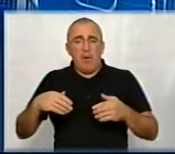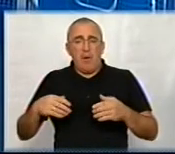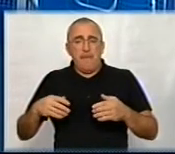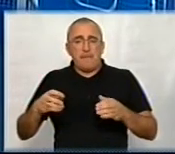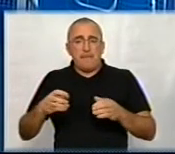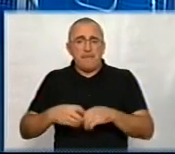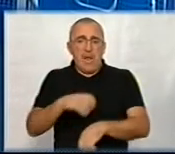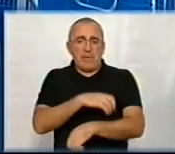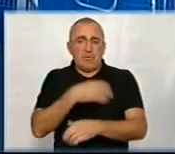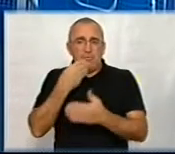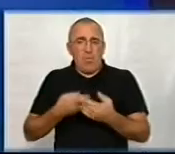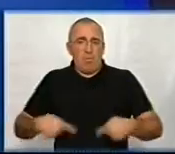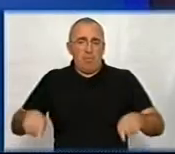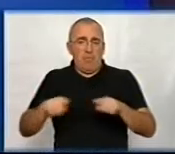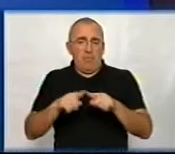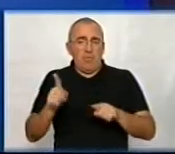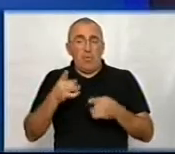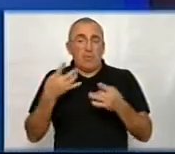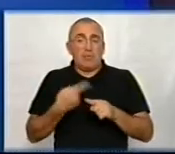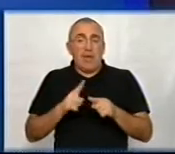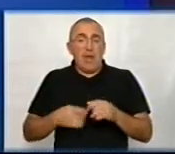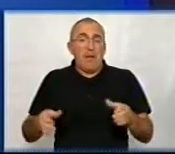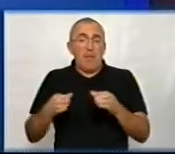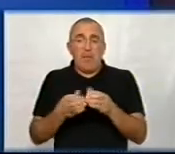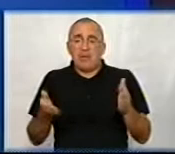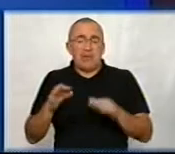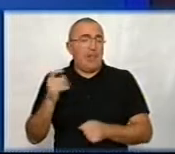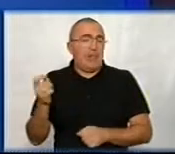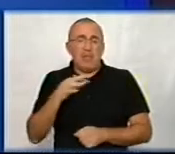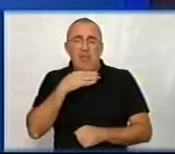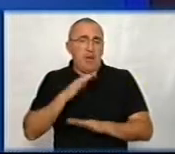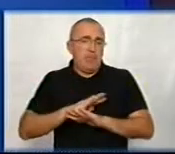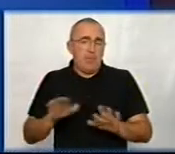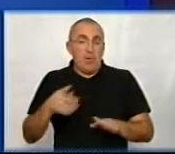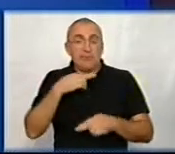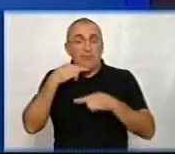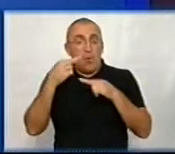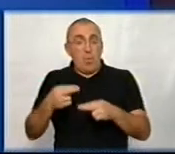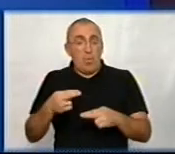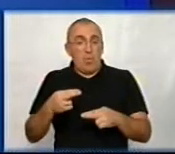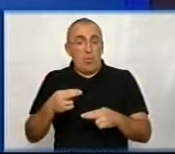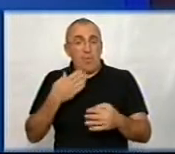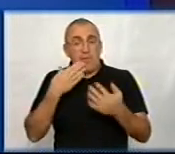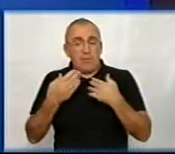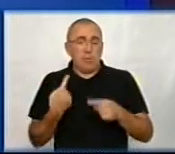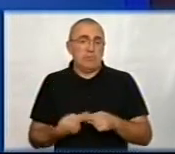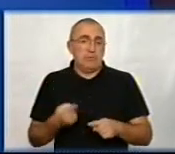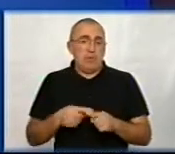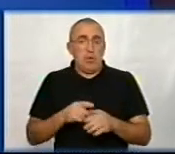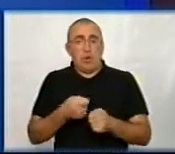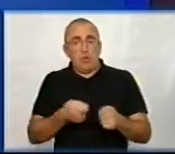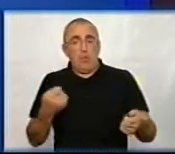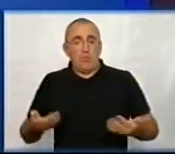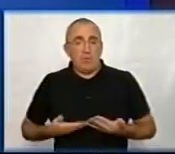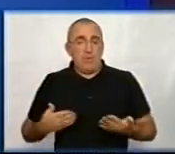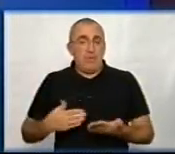мережу. Мені здається, що просто таких партій залишиться небагато, але, от, зверніть увагу на відносний такий довгожитель